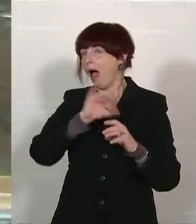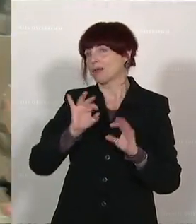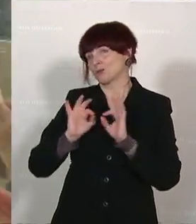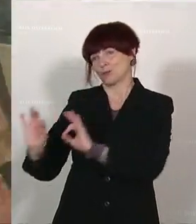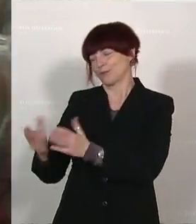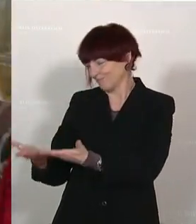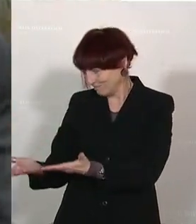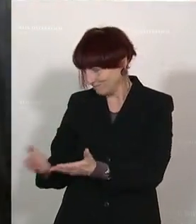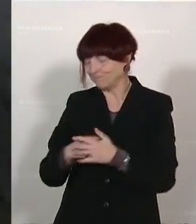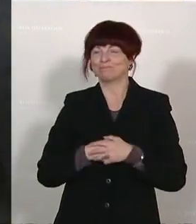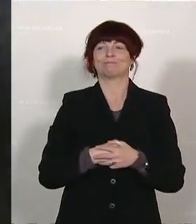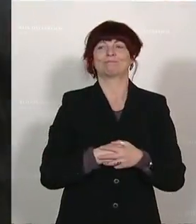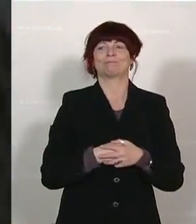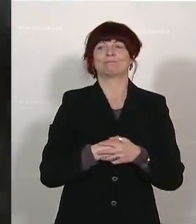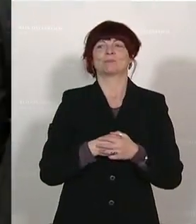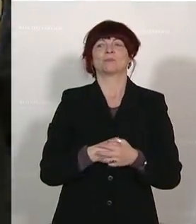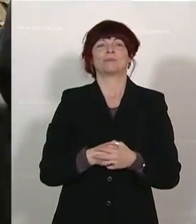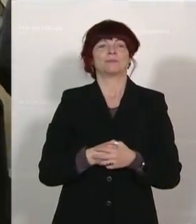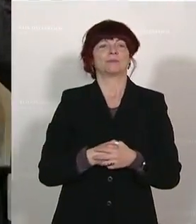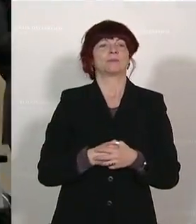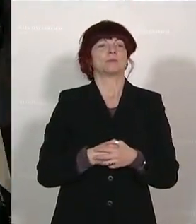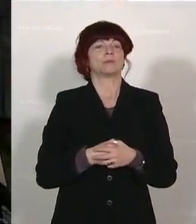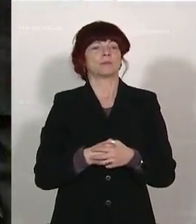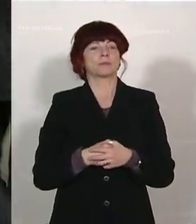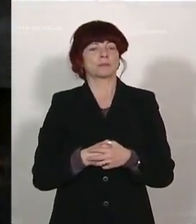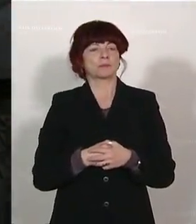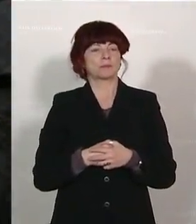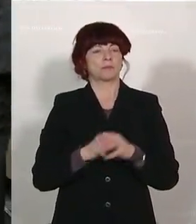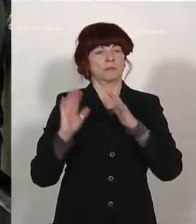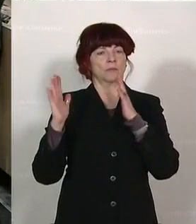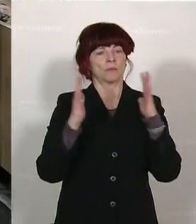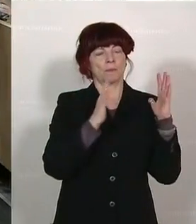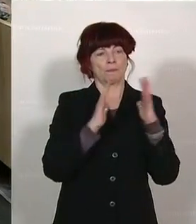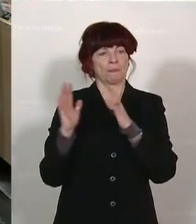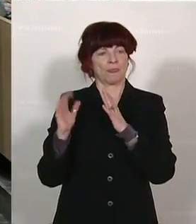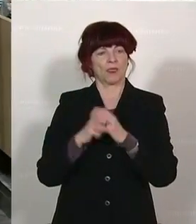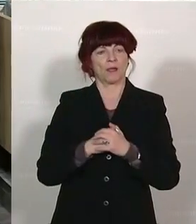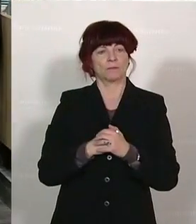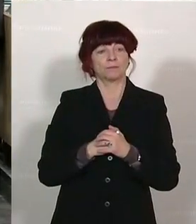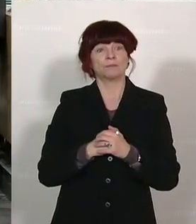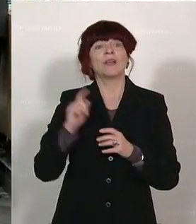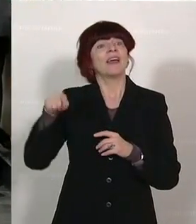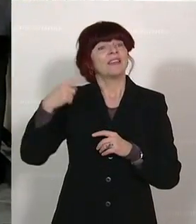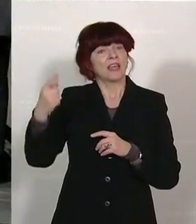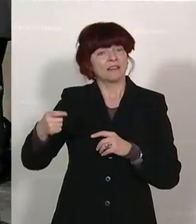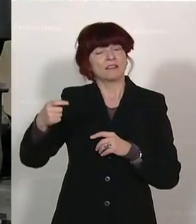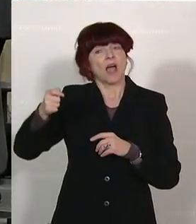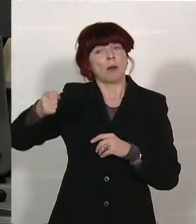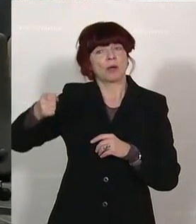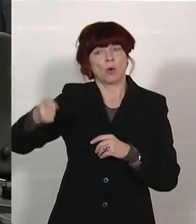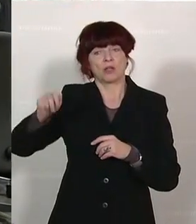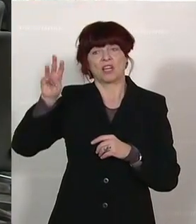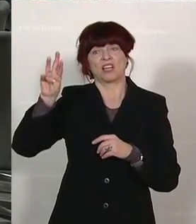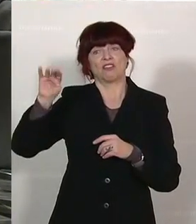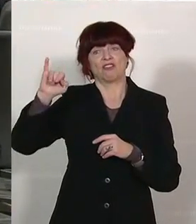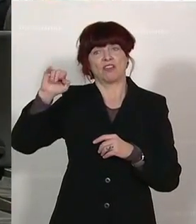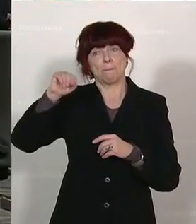Der Oberösterreicher Rainer Wimmer, Vorsitzender der Gewerkschaft Pro-G und Industriesprecher